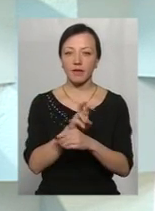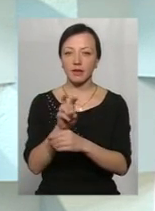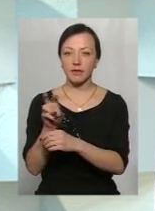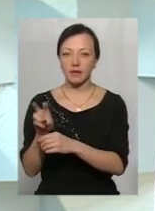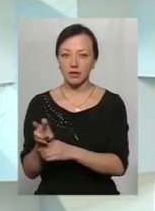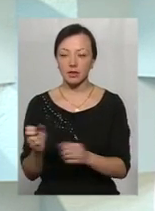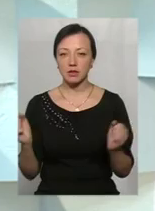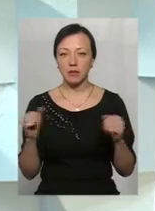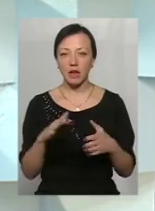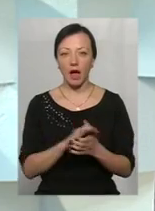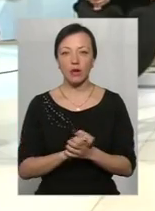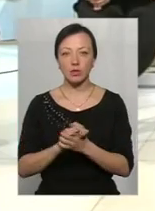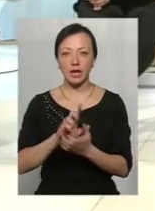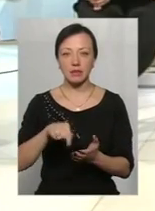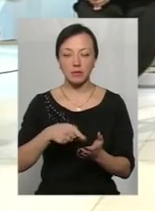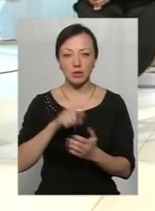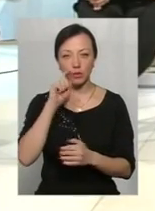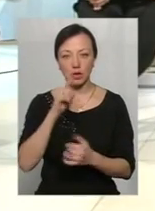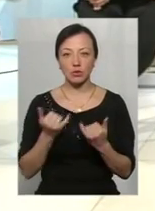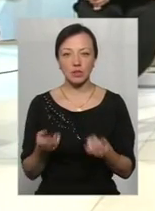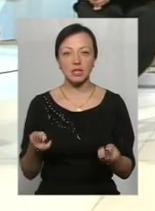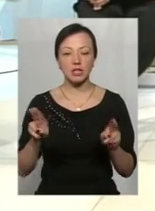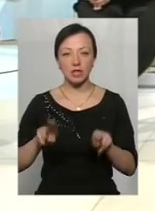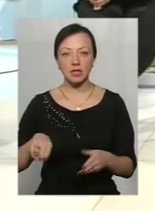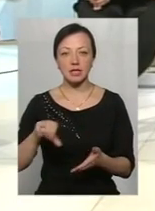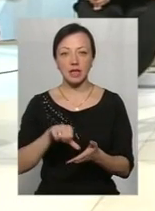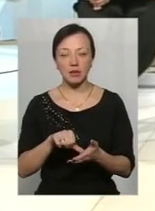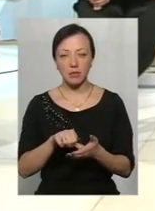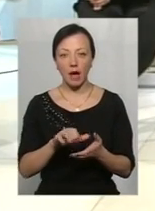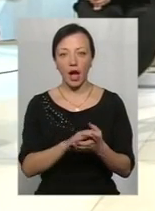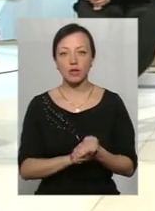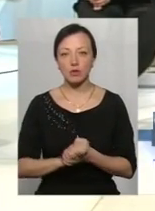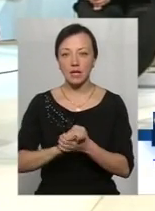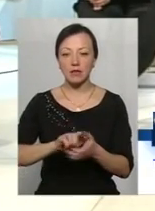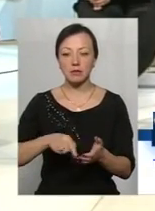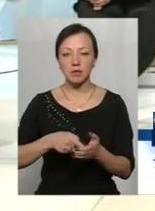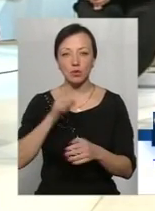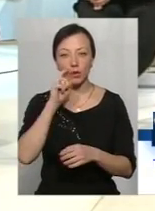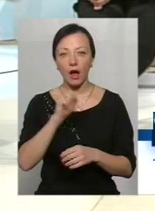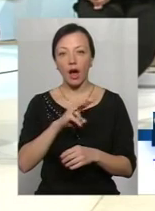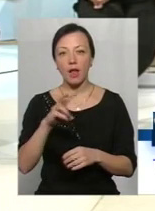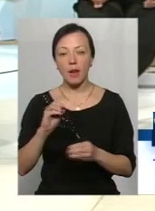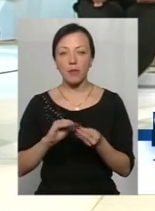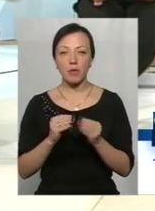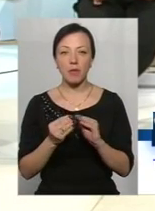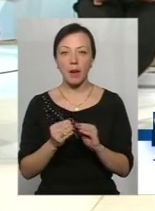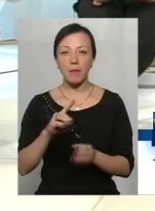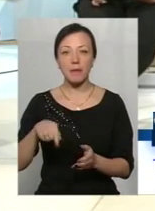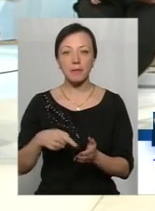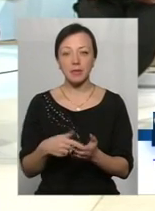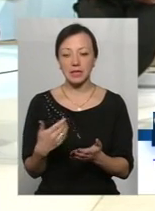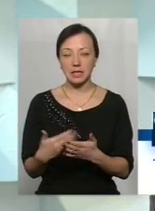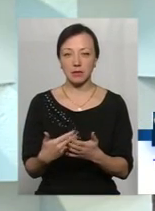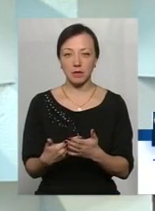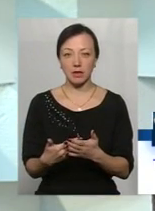асоціації міст України, і сьогодні залишаємося ми членом асоціації міст України, але проблематика міста, до